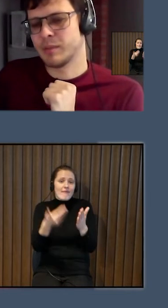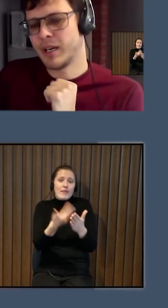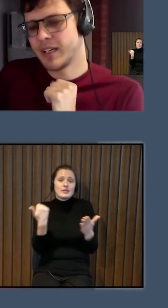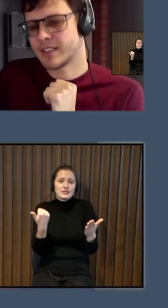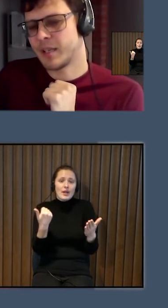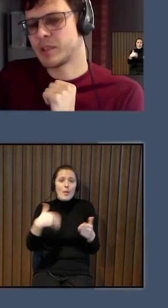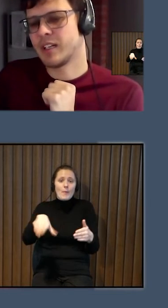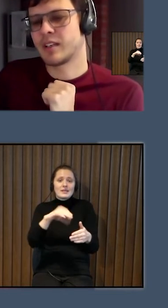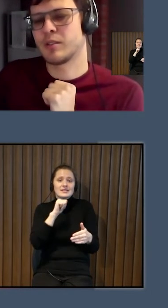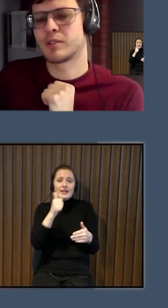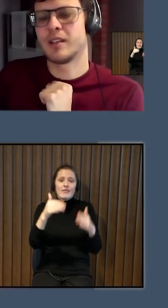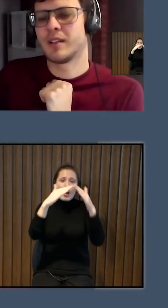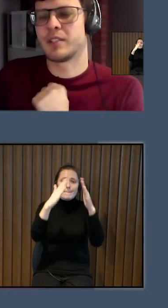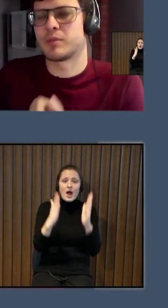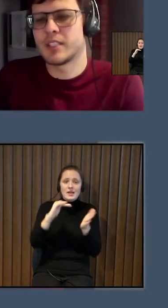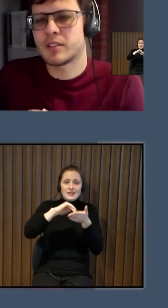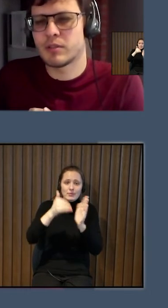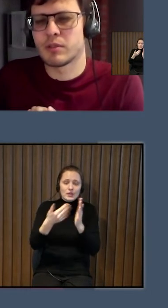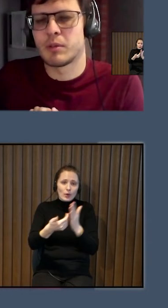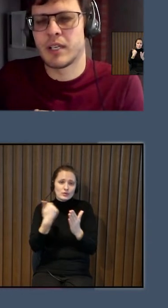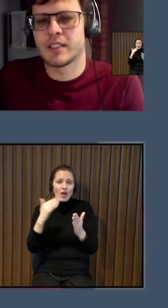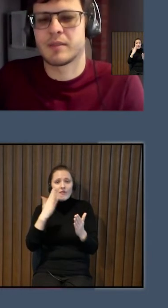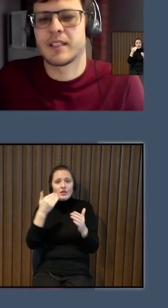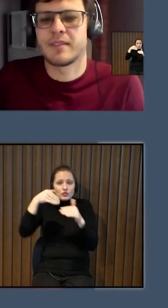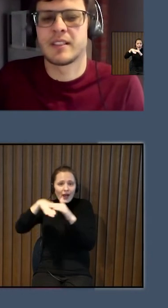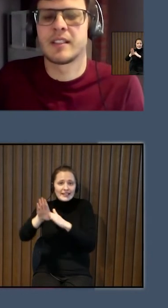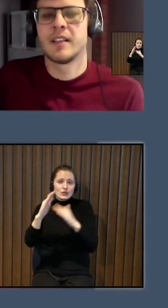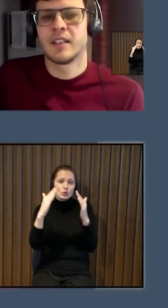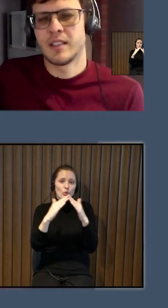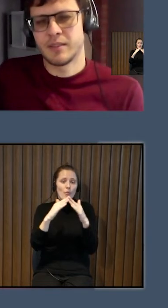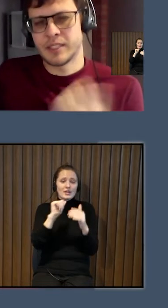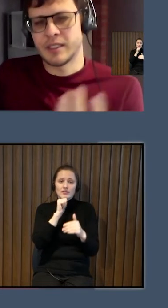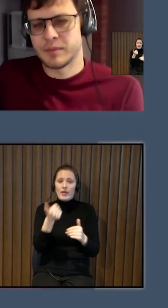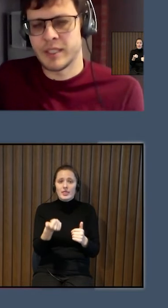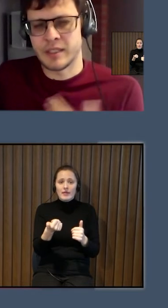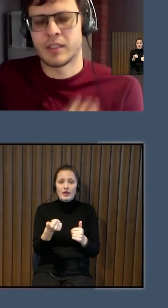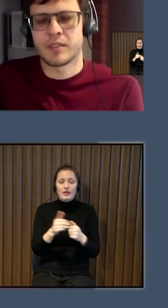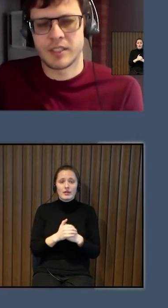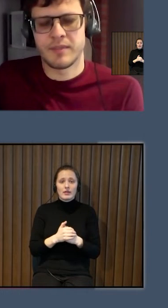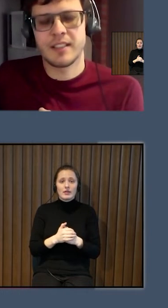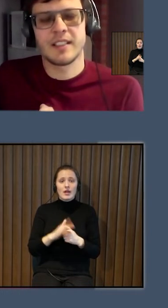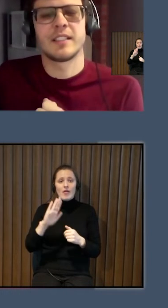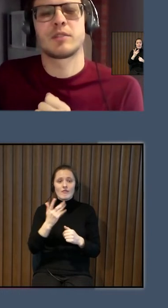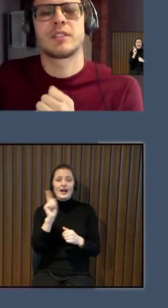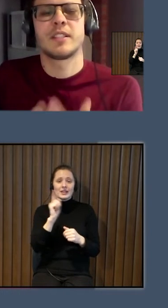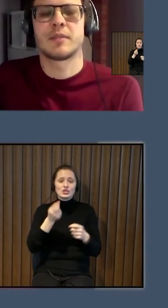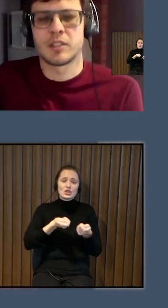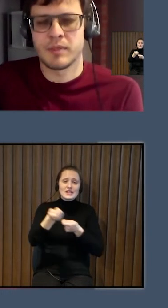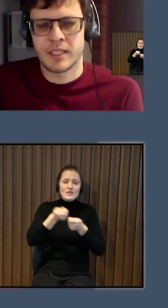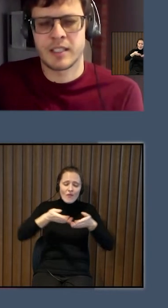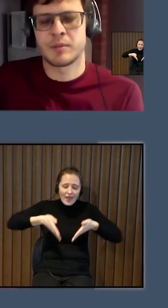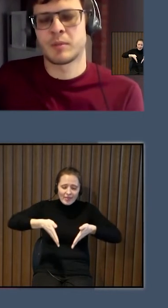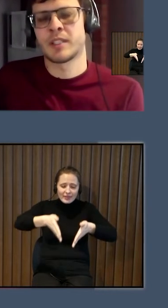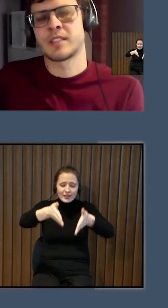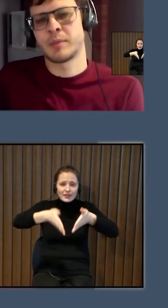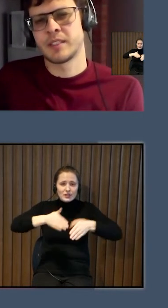te mājas apstākļus. Vai viņš var izkļūt no mājas vai nevar. Vai ir šī sa vadlīnies uz ielas,